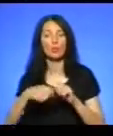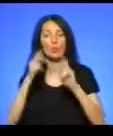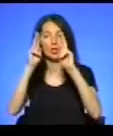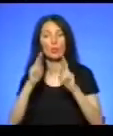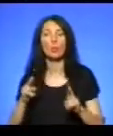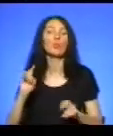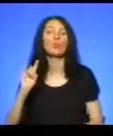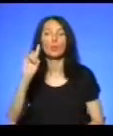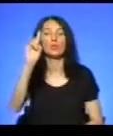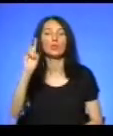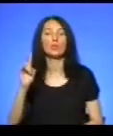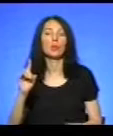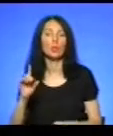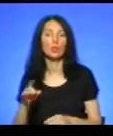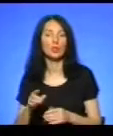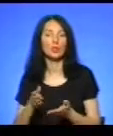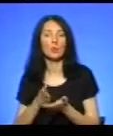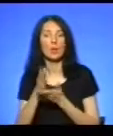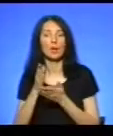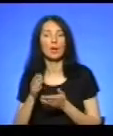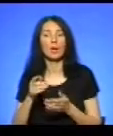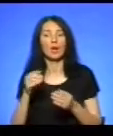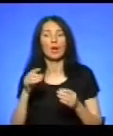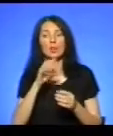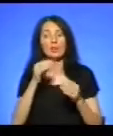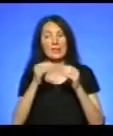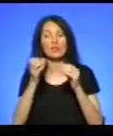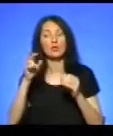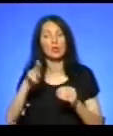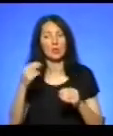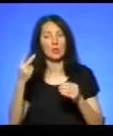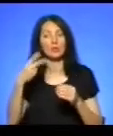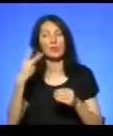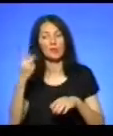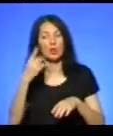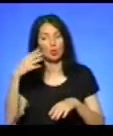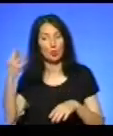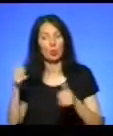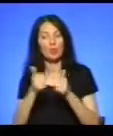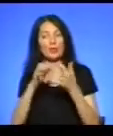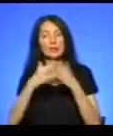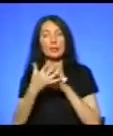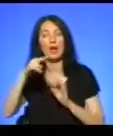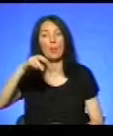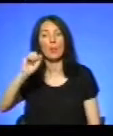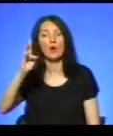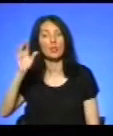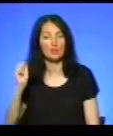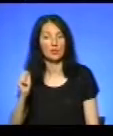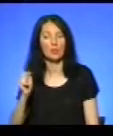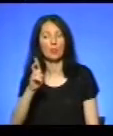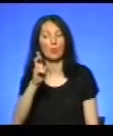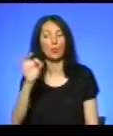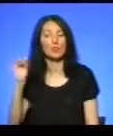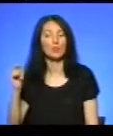повітряних польотів». Зазначу, 10 серпня о 22.40 поблизу села Панівці Борщівського району у полі розбився